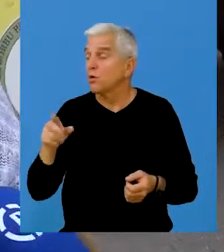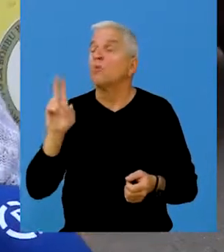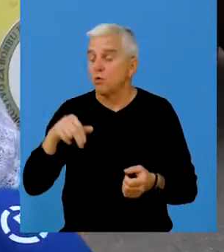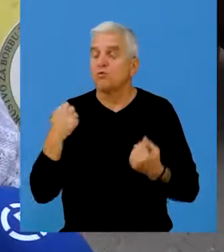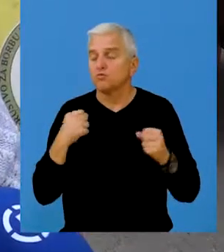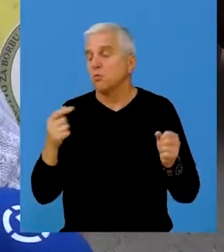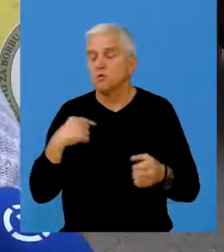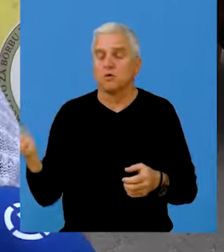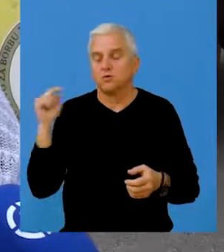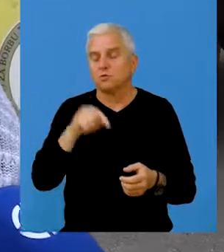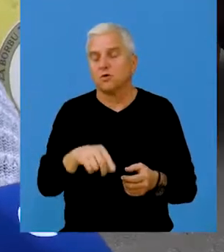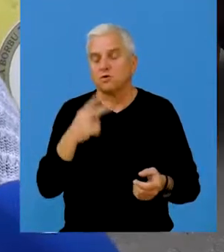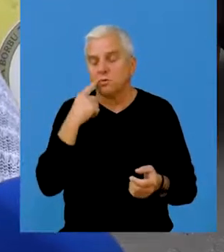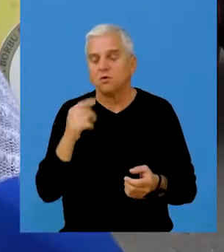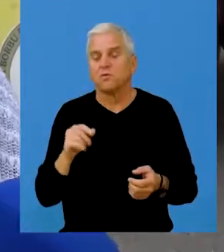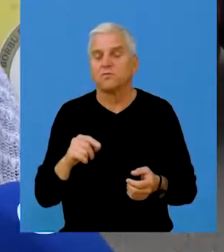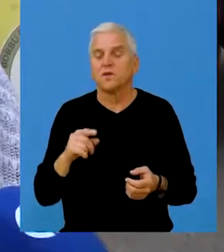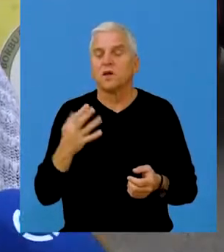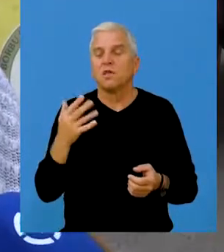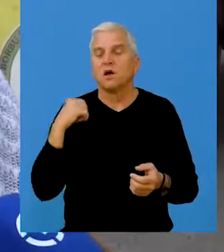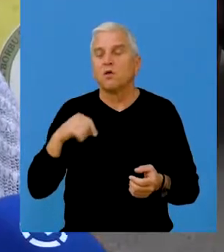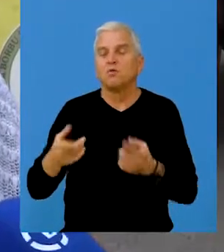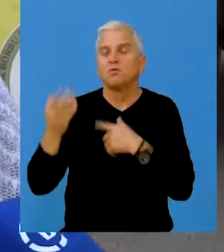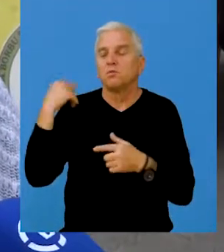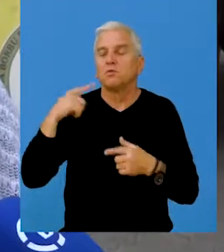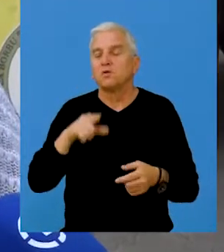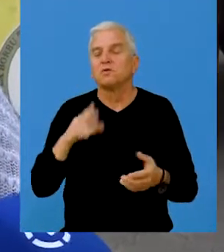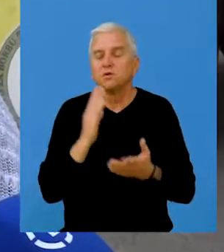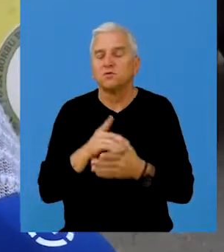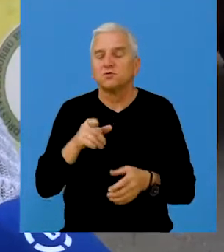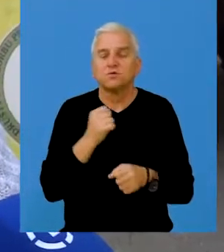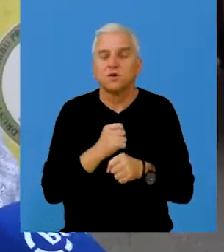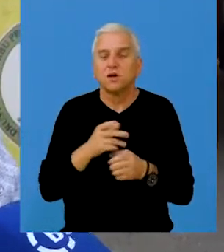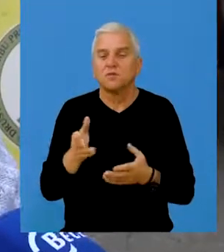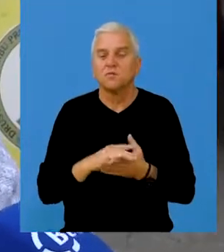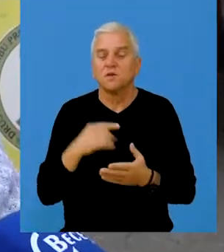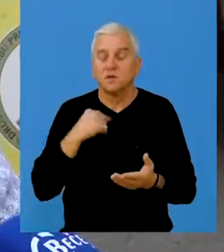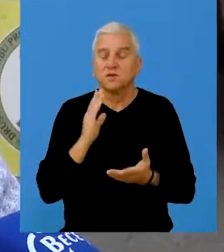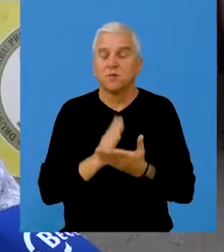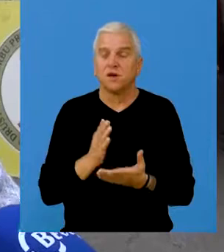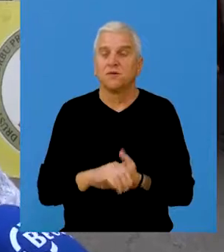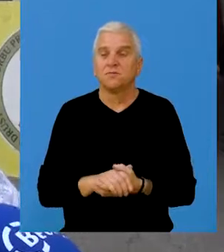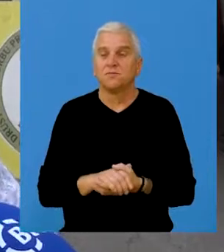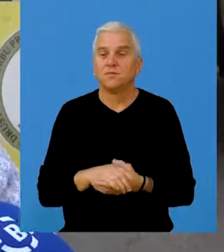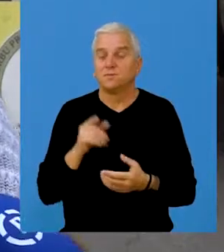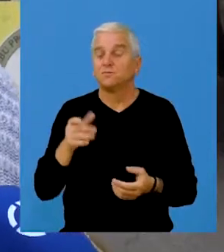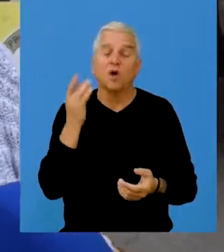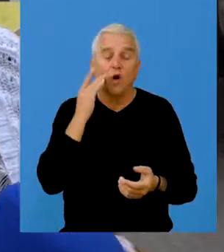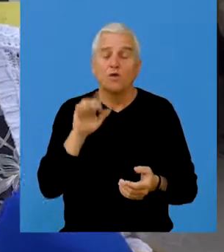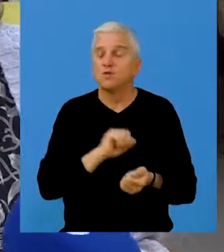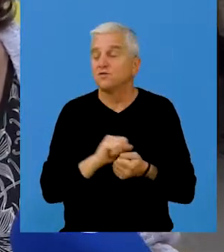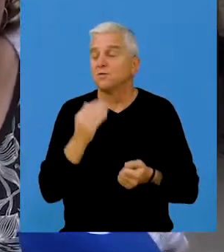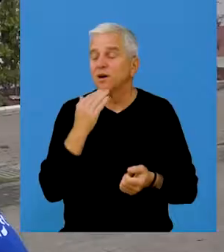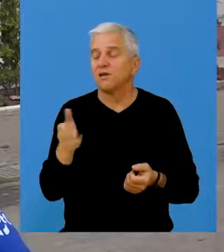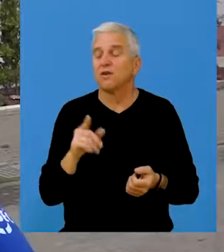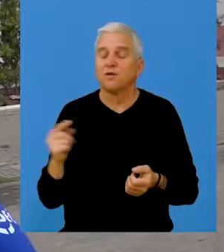kad može, pa ja ću da idem. Ne znam koja godina je to bila kad se to isto radili ovde, ja sam bilo. Super je,